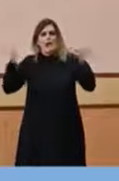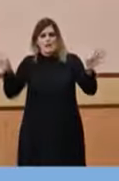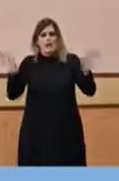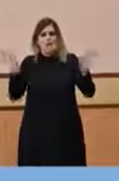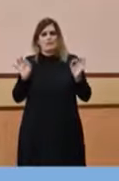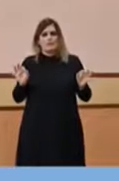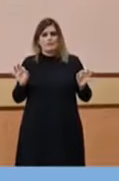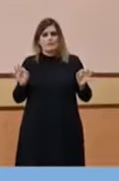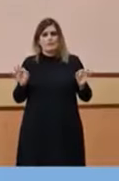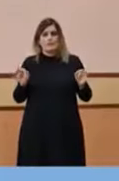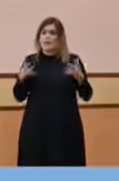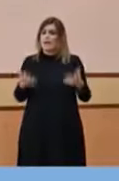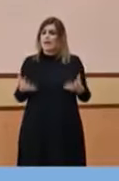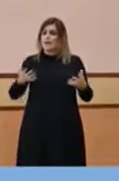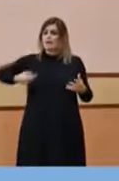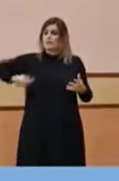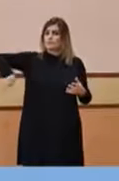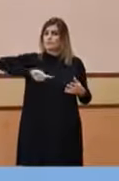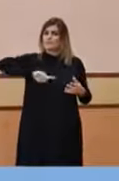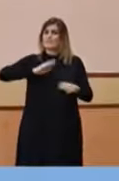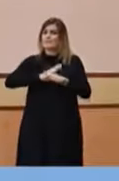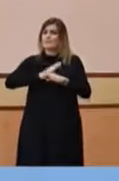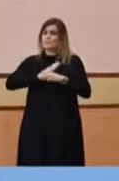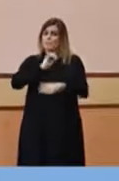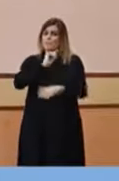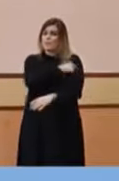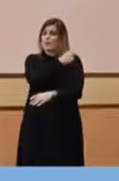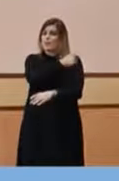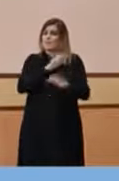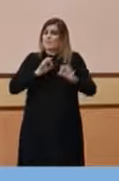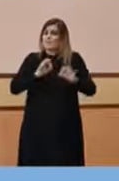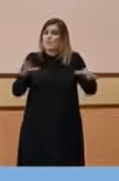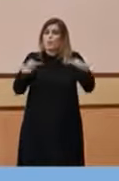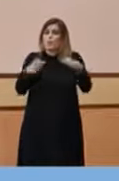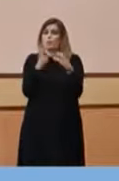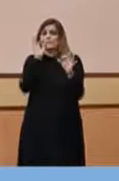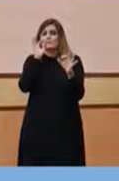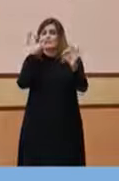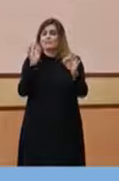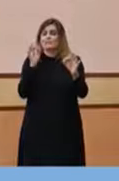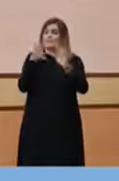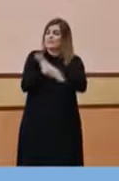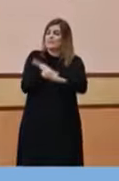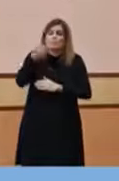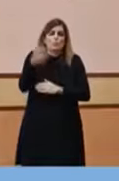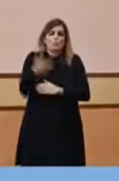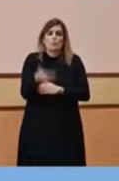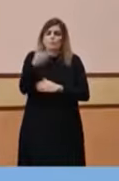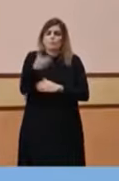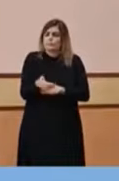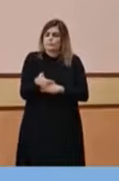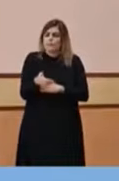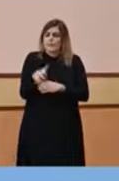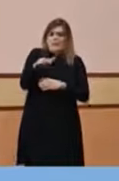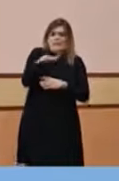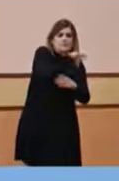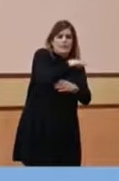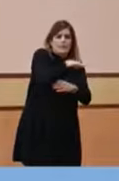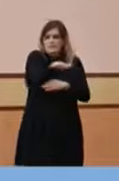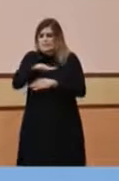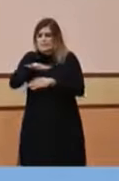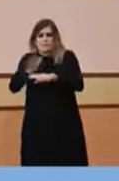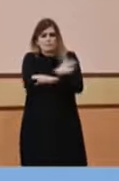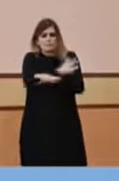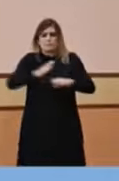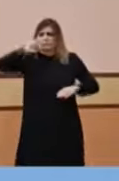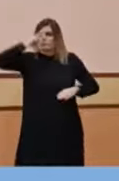estem vacunant sempre a persones de risc. Llavors, és molt important que, quan s'han buscat en